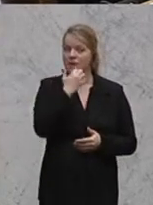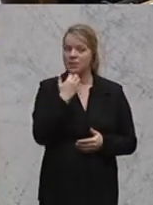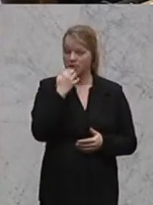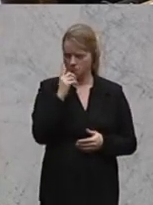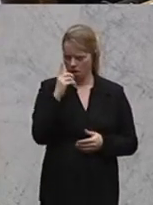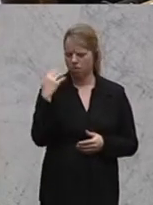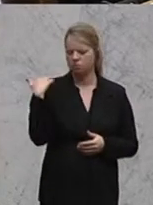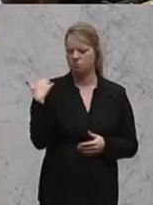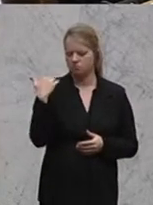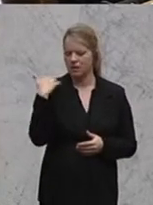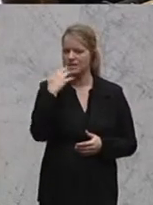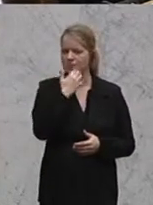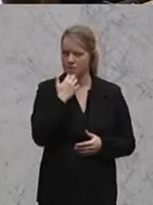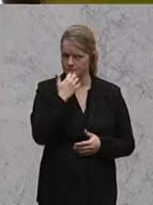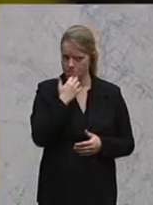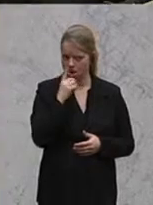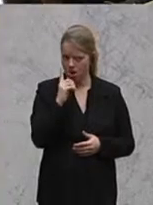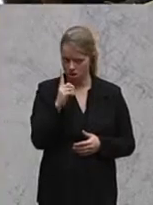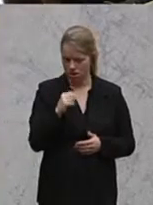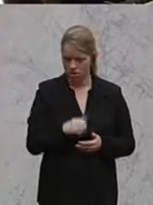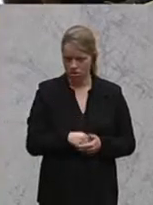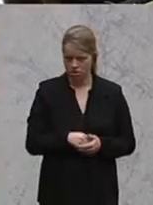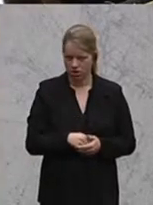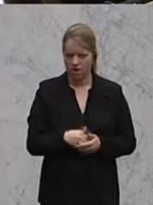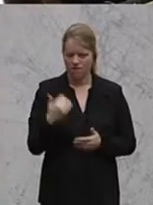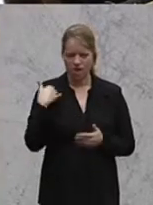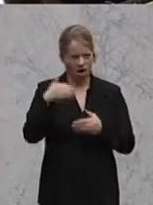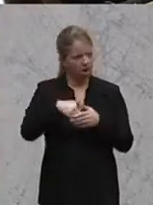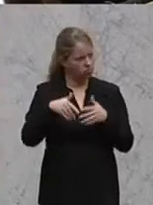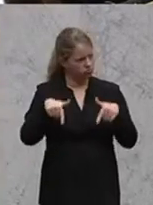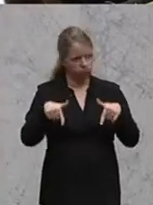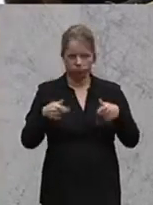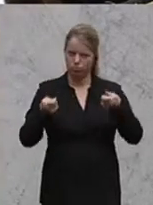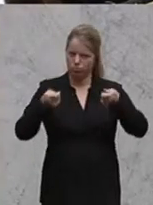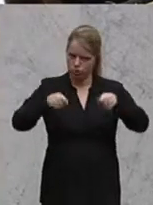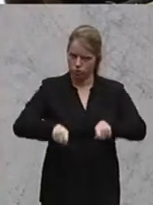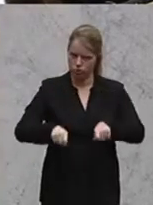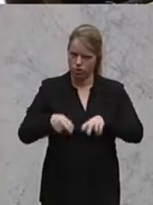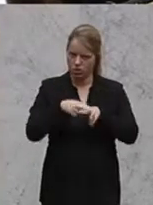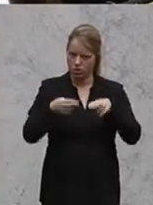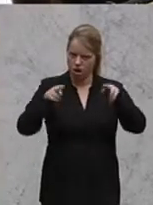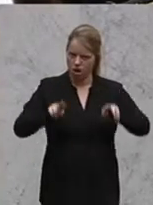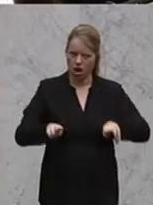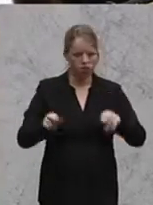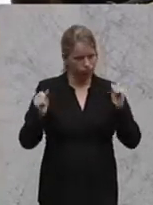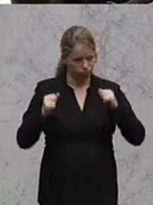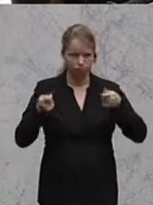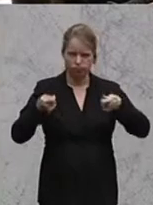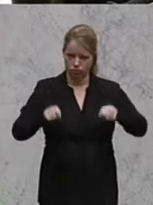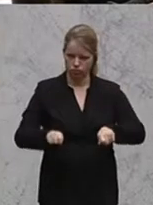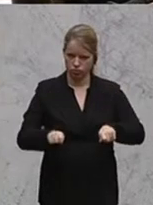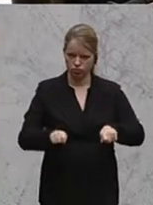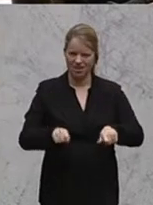einen Beschluss gefasst haben, des Nationalrats, den können Sie ja selber